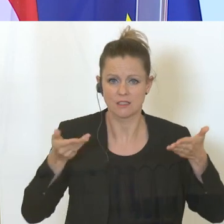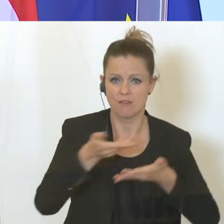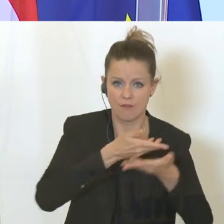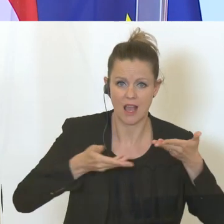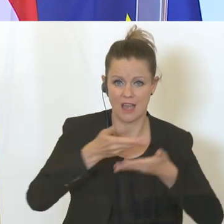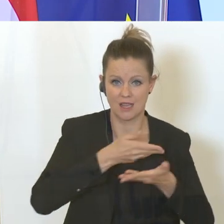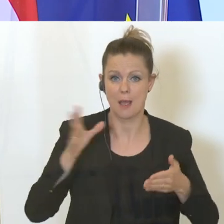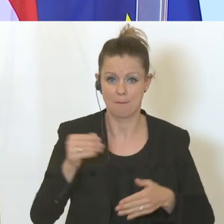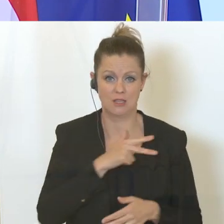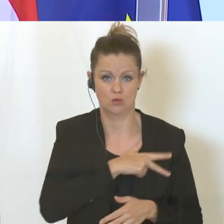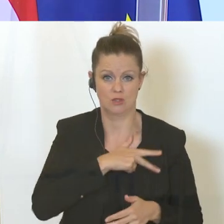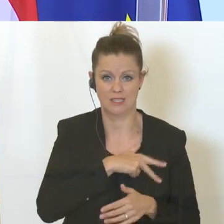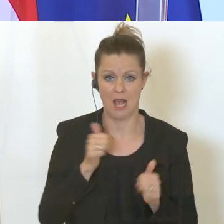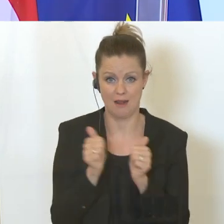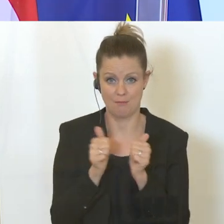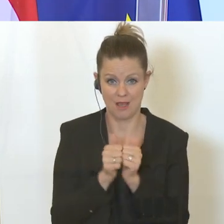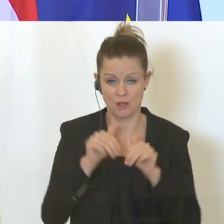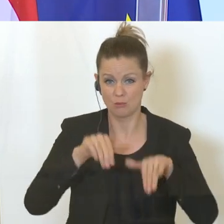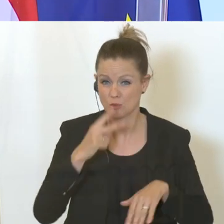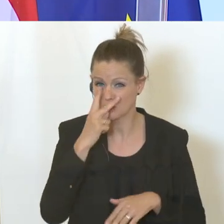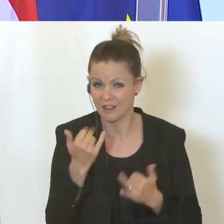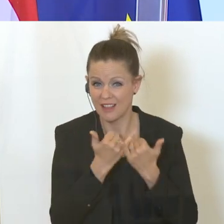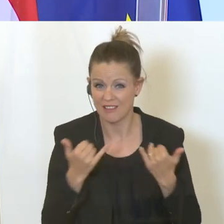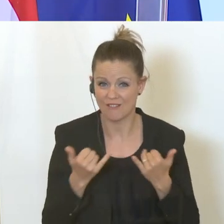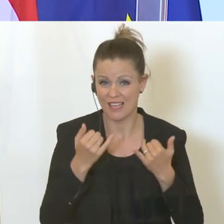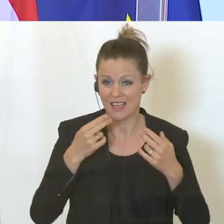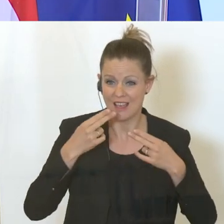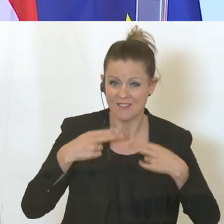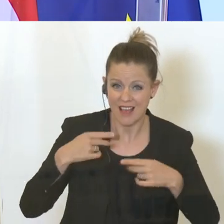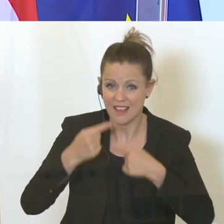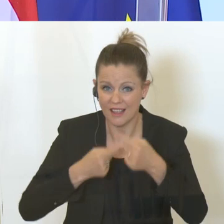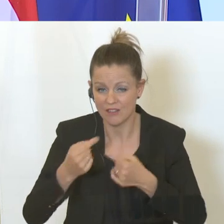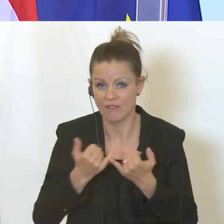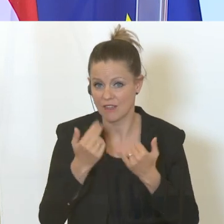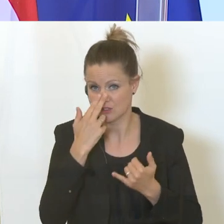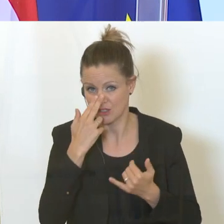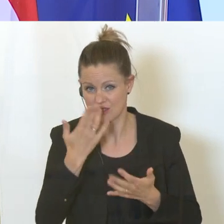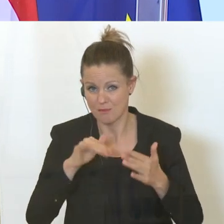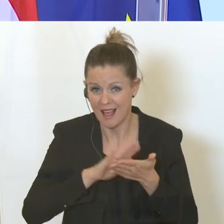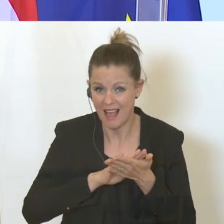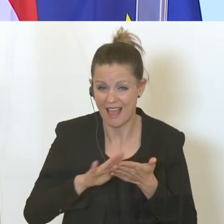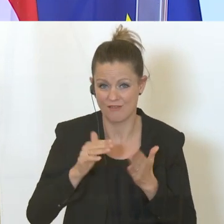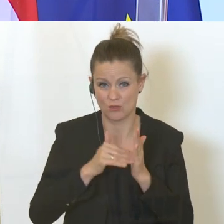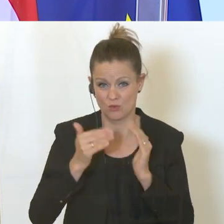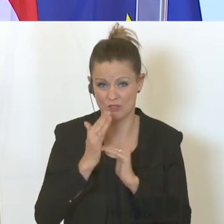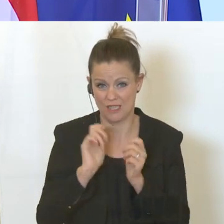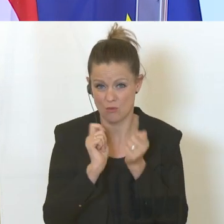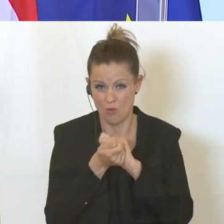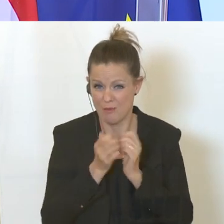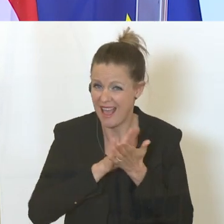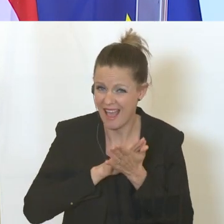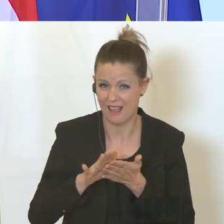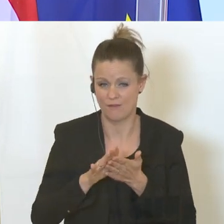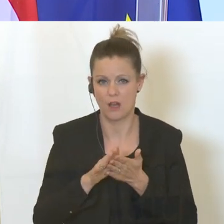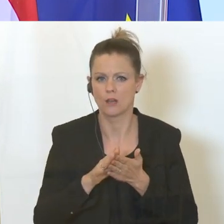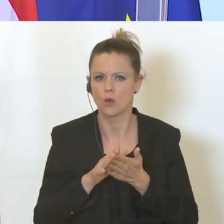Gesprächen mit den Sozialpartnern, um zu schauen, wie kann eine Weiterentwicklung anschauen, wie schaut eine Vereinfachung aus des Systems und werden hier sehr zeitnah